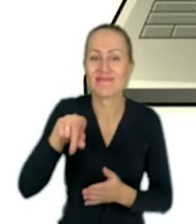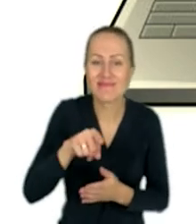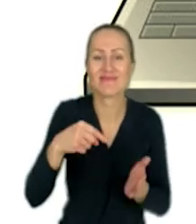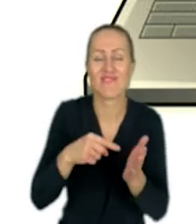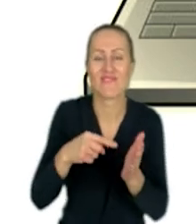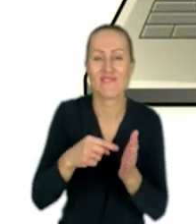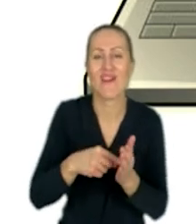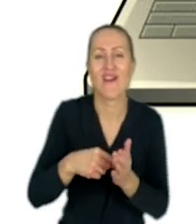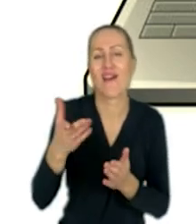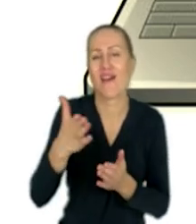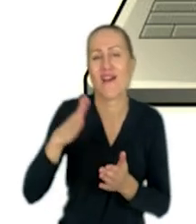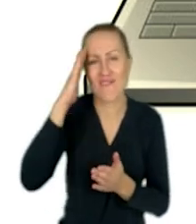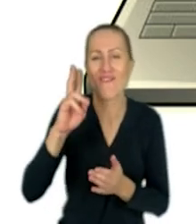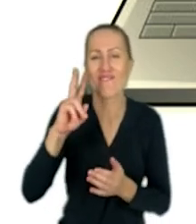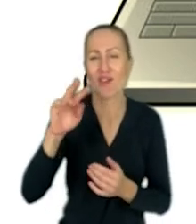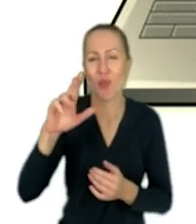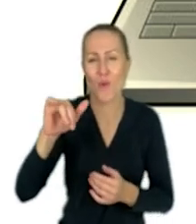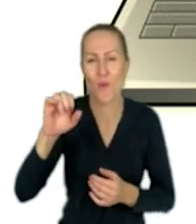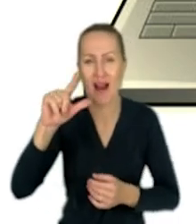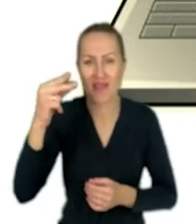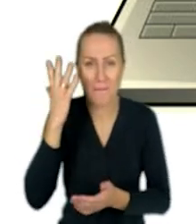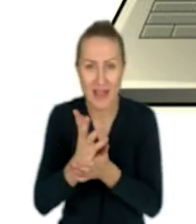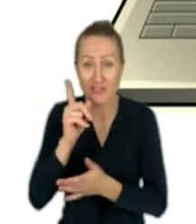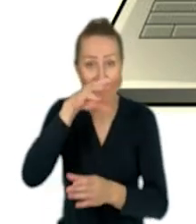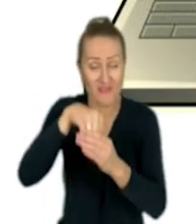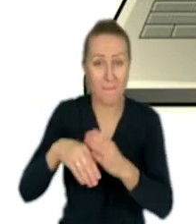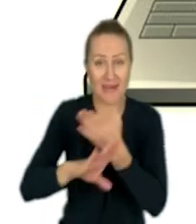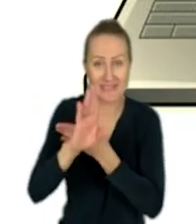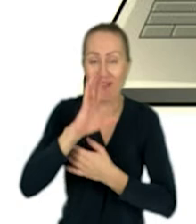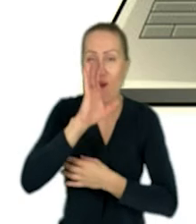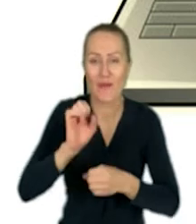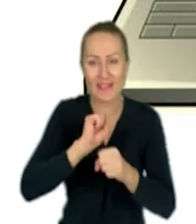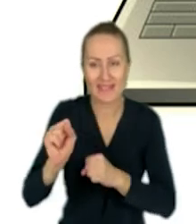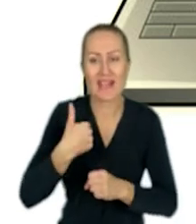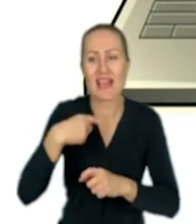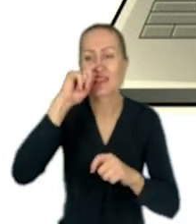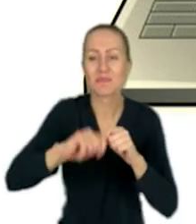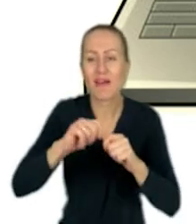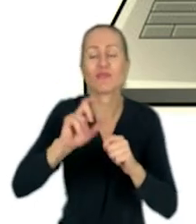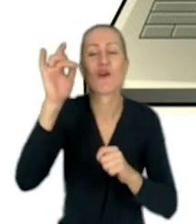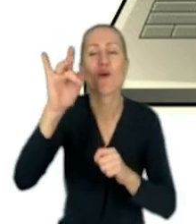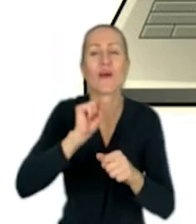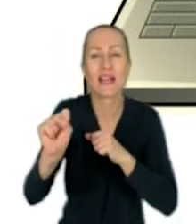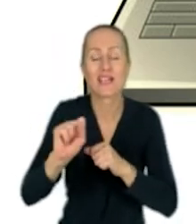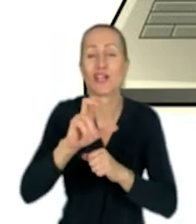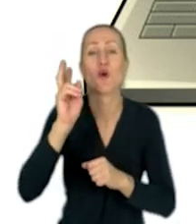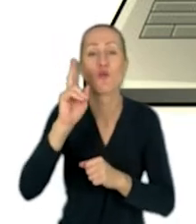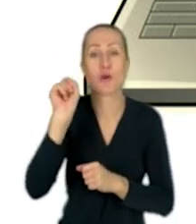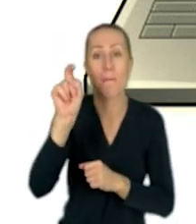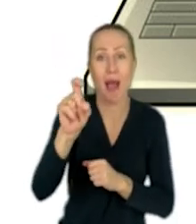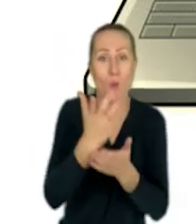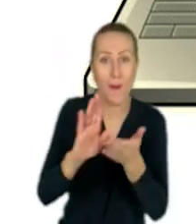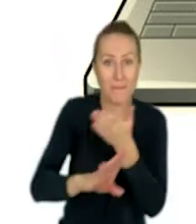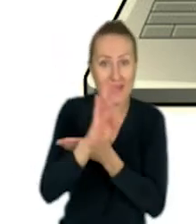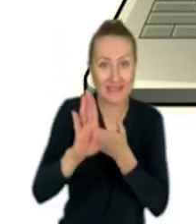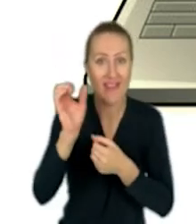5. Możecie jednocześnie być w tej prezentacji. Ja sobie sprawdzę, czy tam już się coś dzieje, czy ktoś wszedł w prezentację, czy